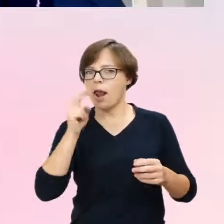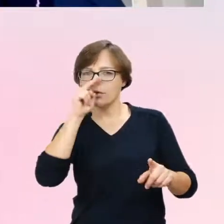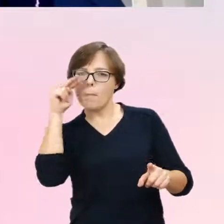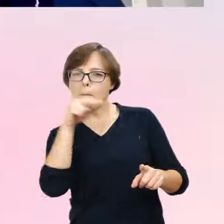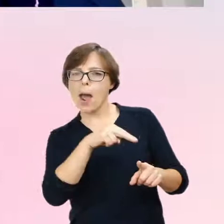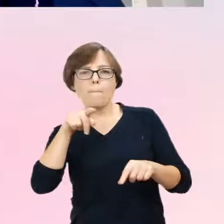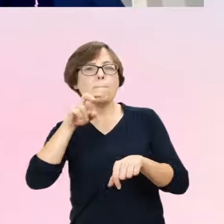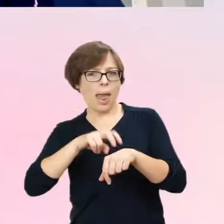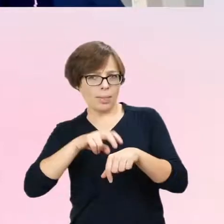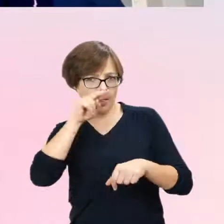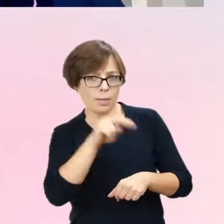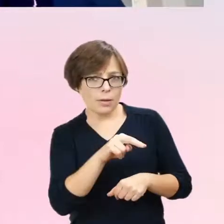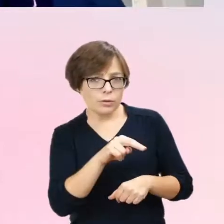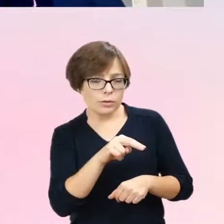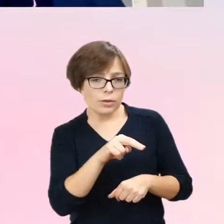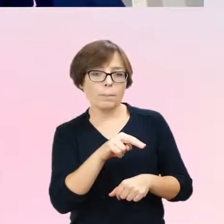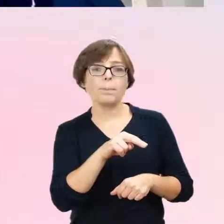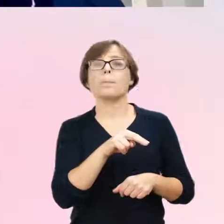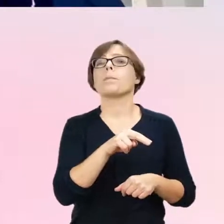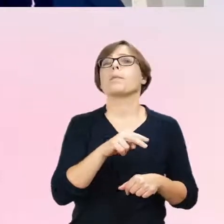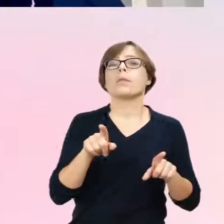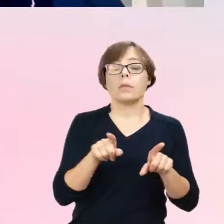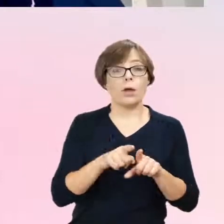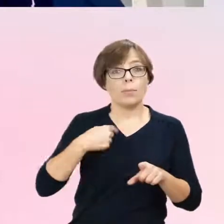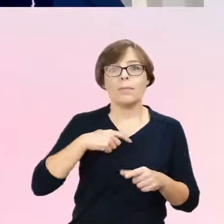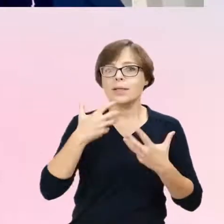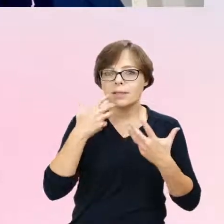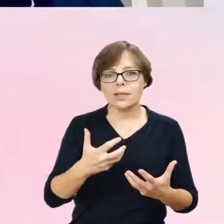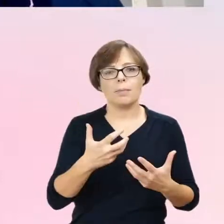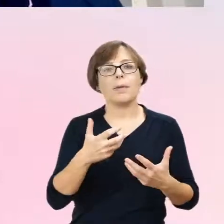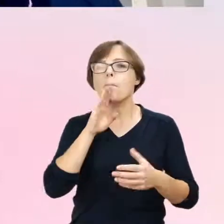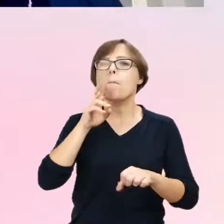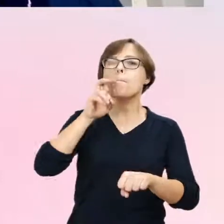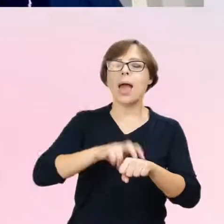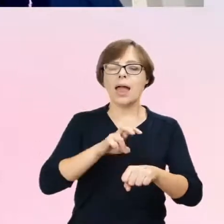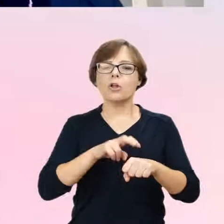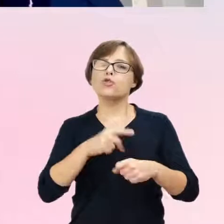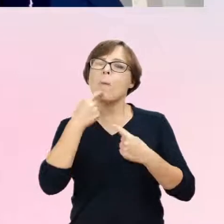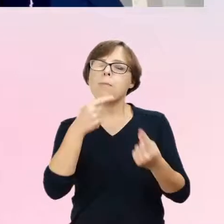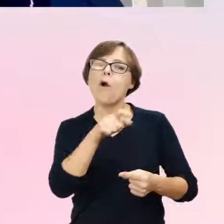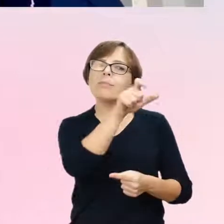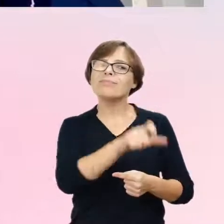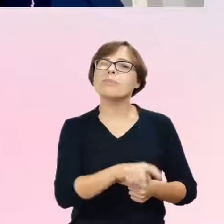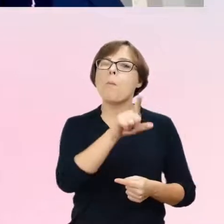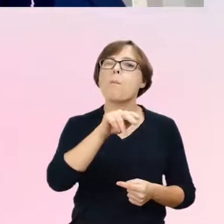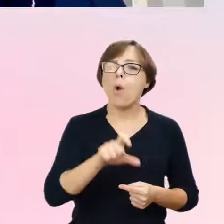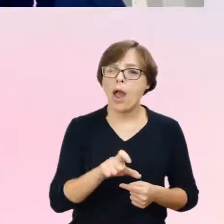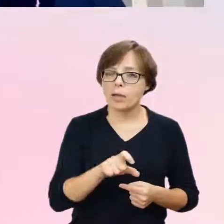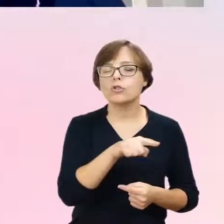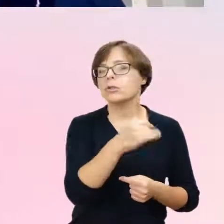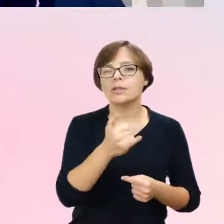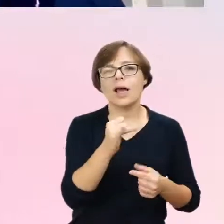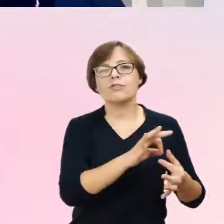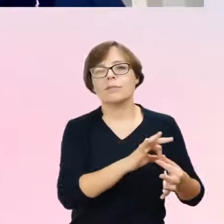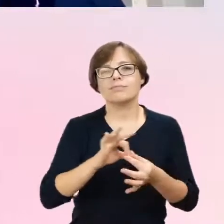chcemy określić płeć w sposób medyczny, to wychodzimy od płci genetycznej,